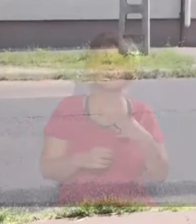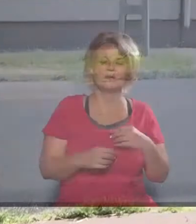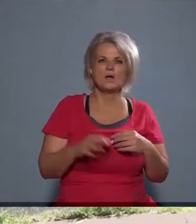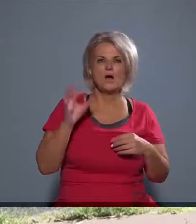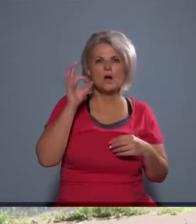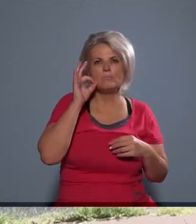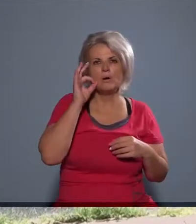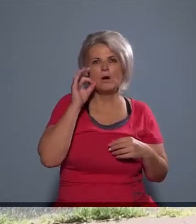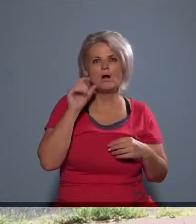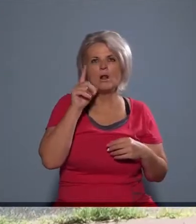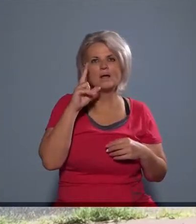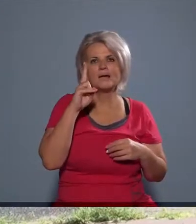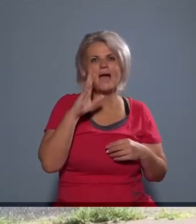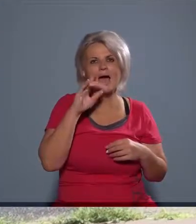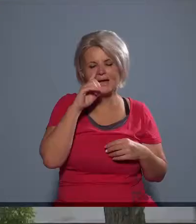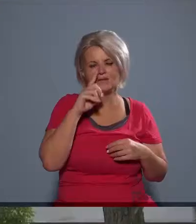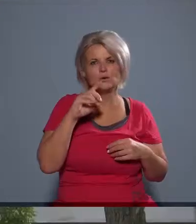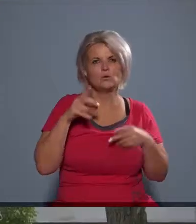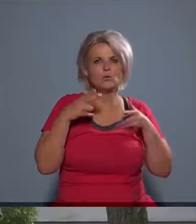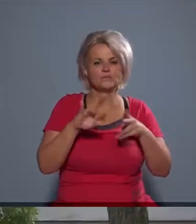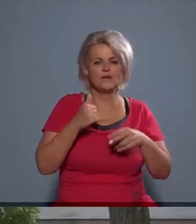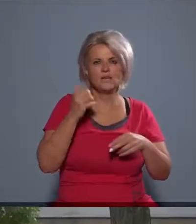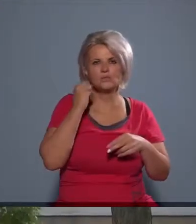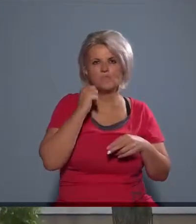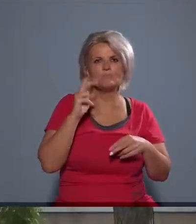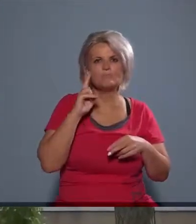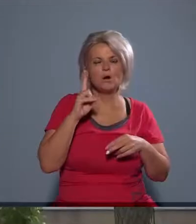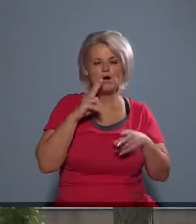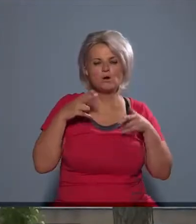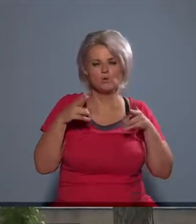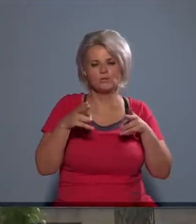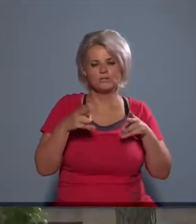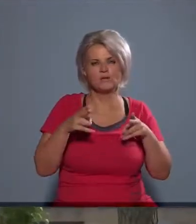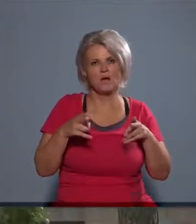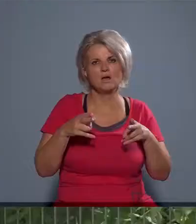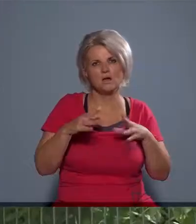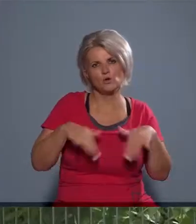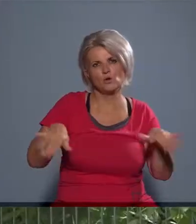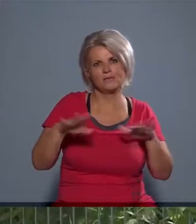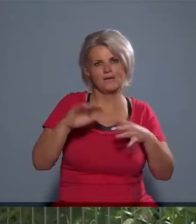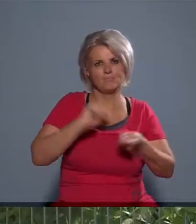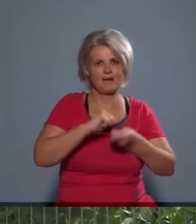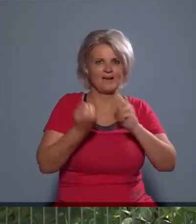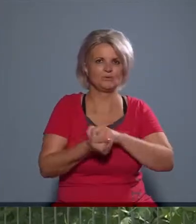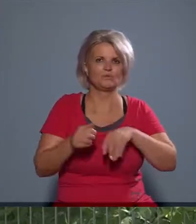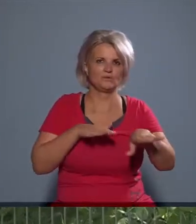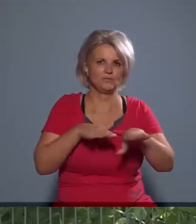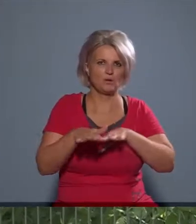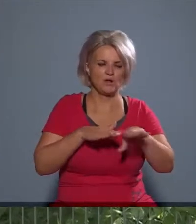A Balkán utca és a Mak utca környékén megváltozott több kis utcában a forgalmi rend.